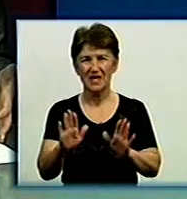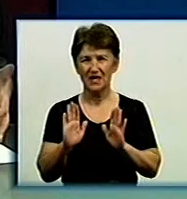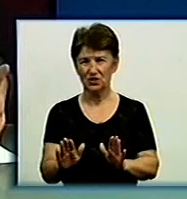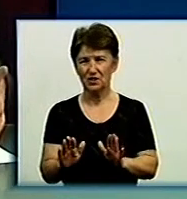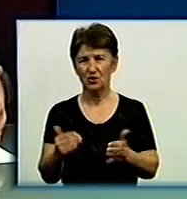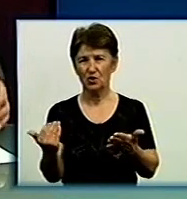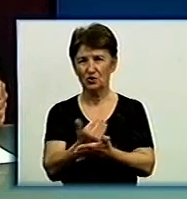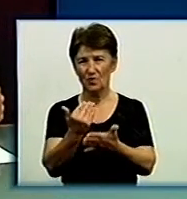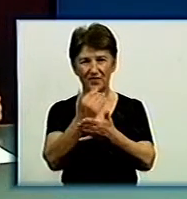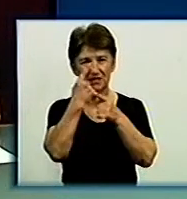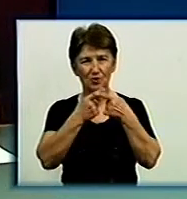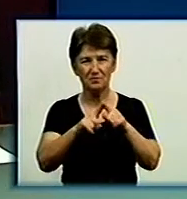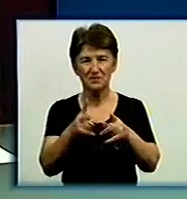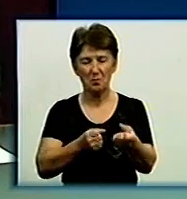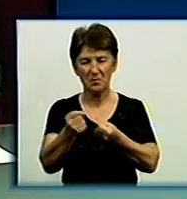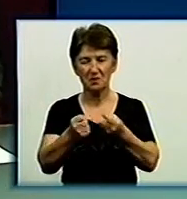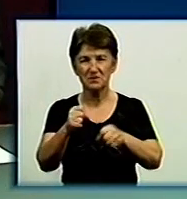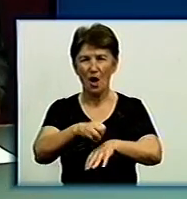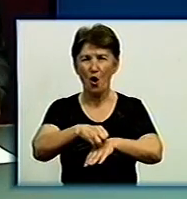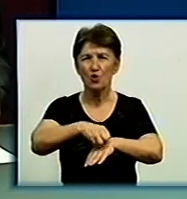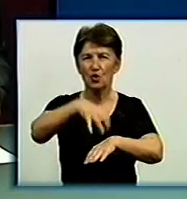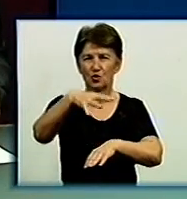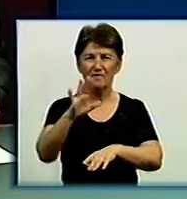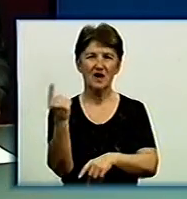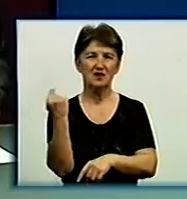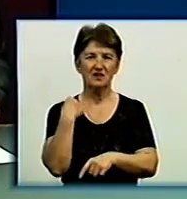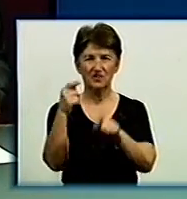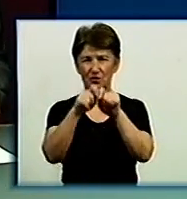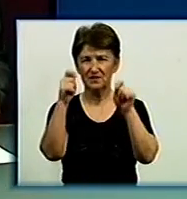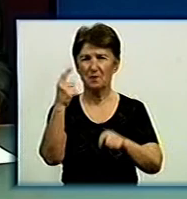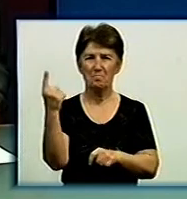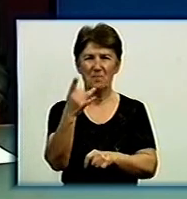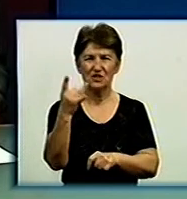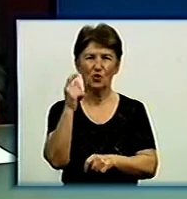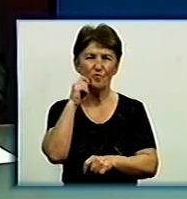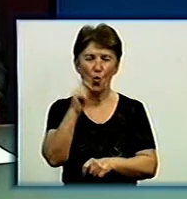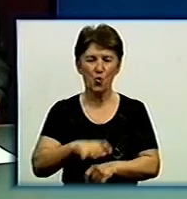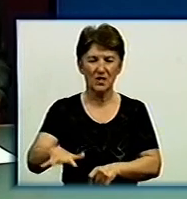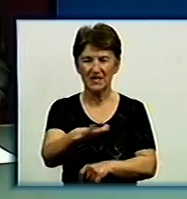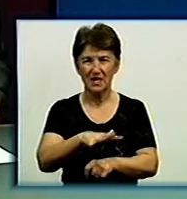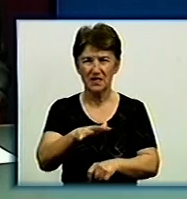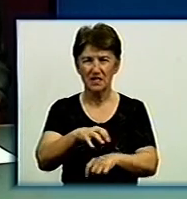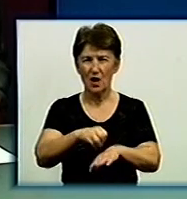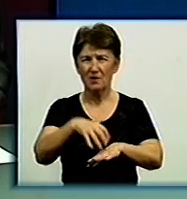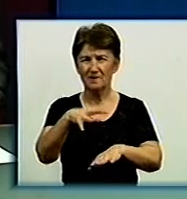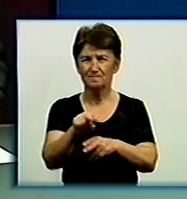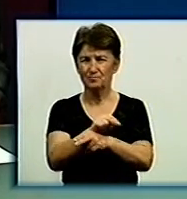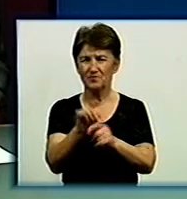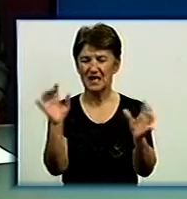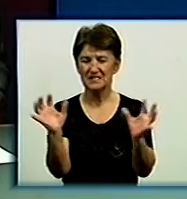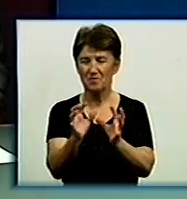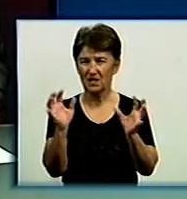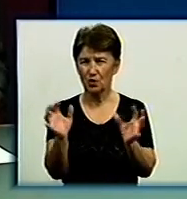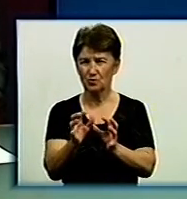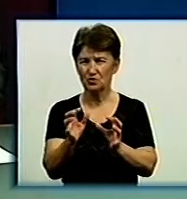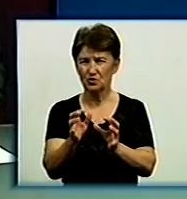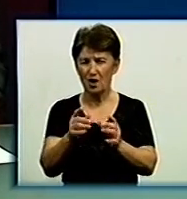Нові технології в боротьбі з онкологією. В Кіровограді відкрився перший в Україні центр томотерапії. В ньому лікуватимуть ракові пухлини, зберігаючи при цьому